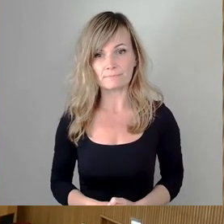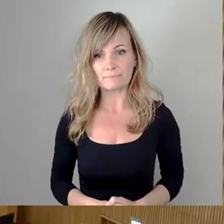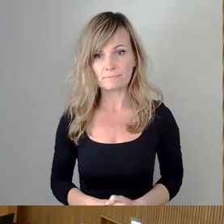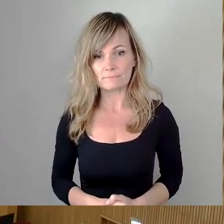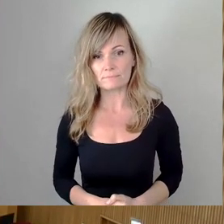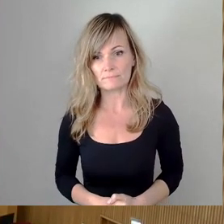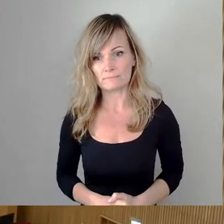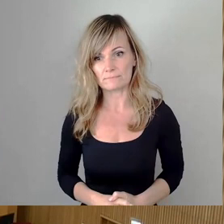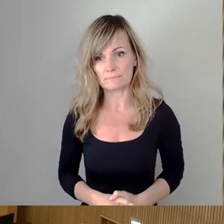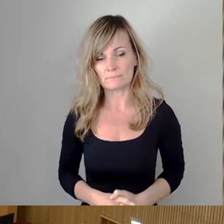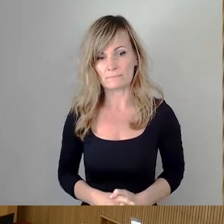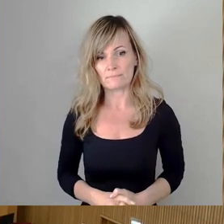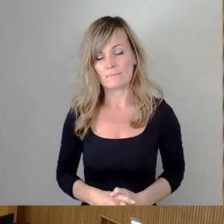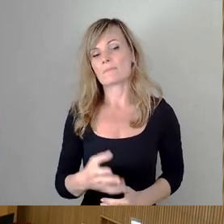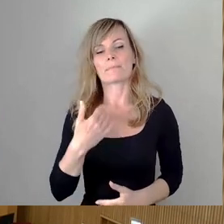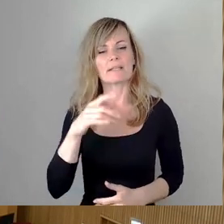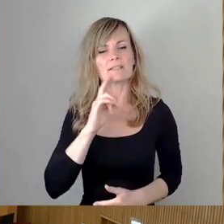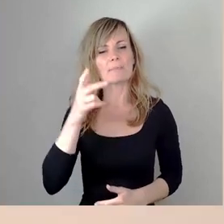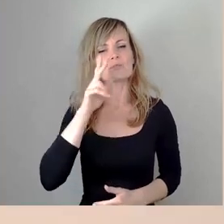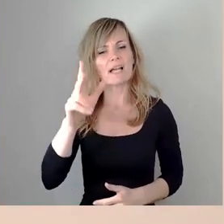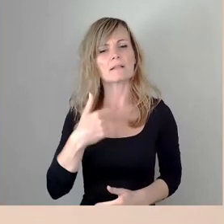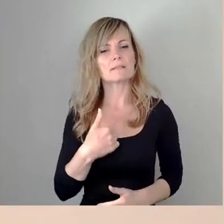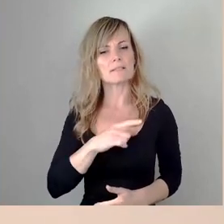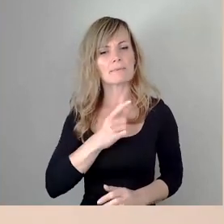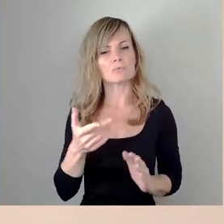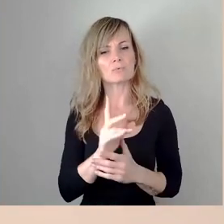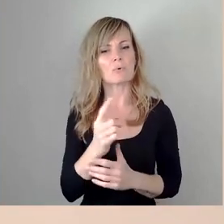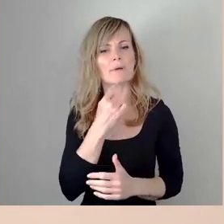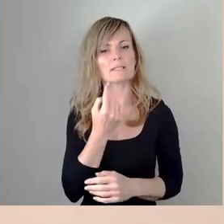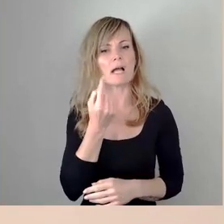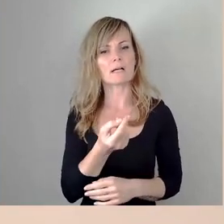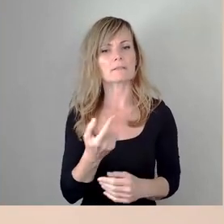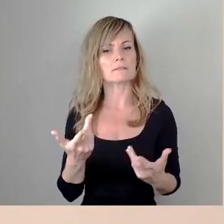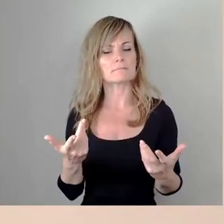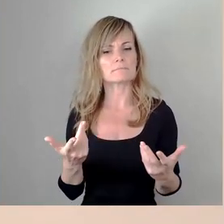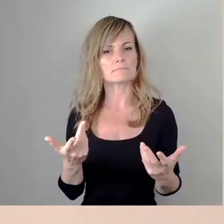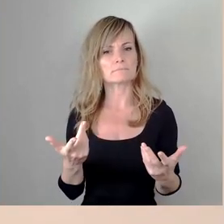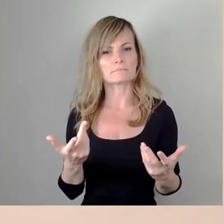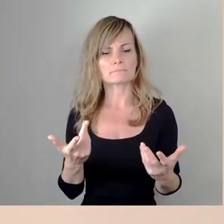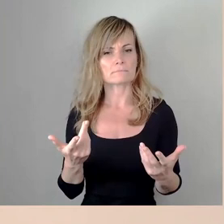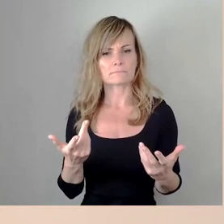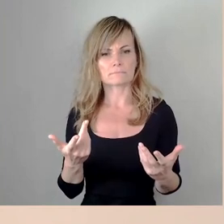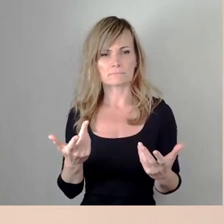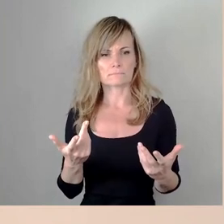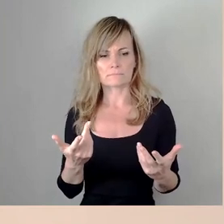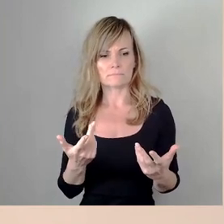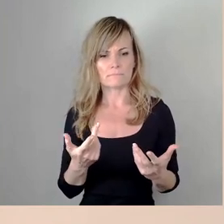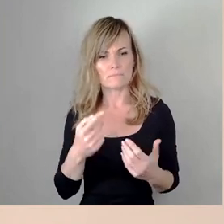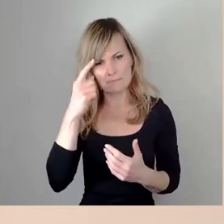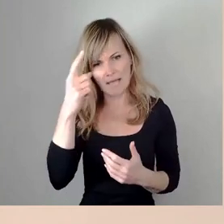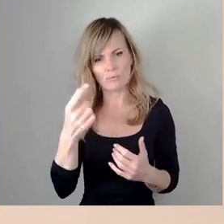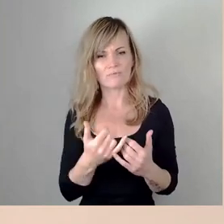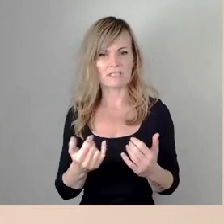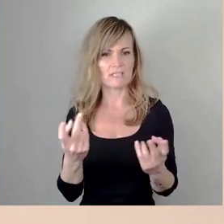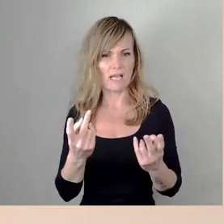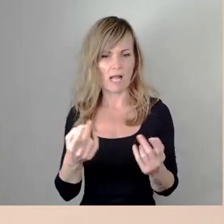Ja, meine Herren Schadke, ich will noch mal sagen, sagen, egal wie man sich hier positioniert, heute nicht die